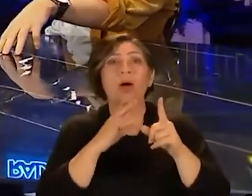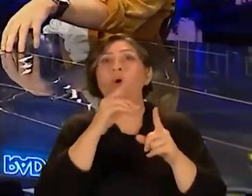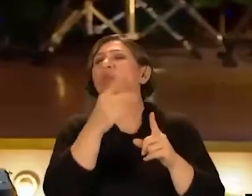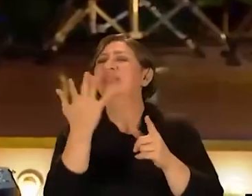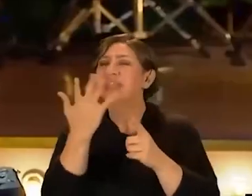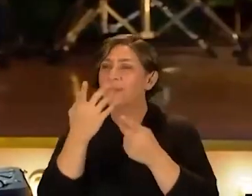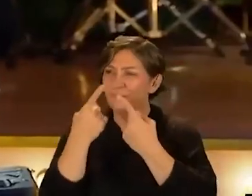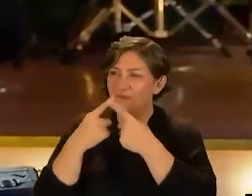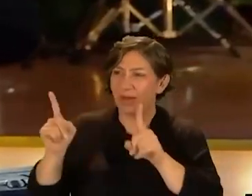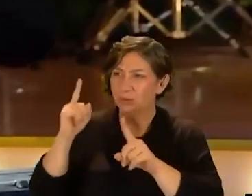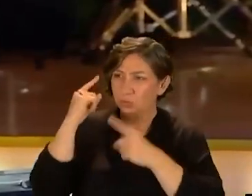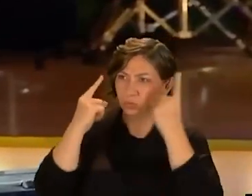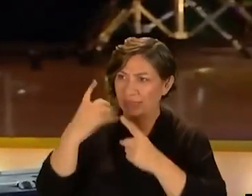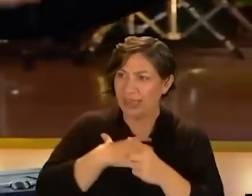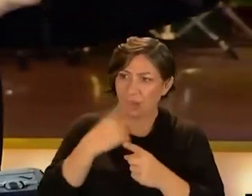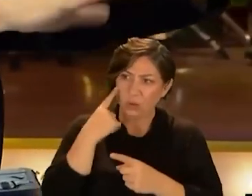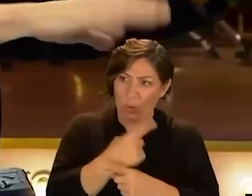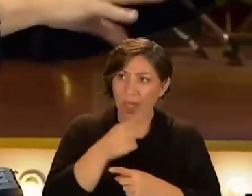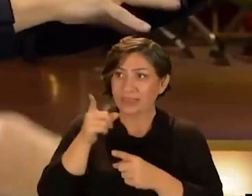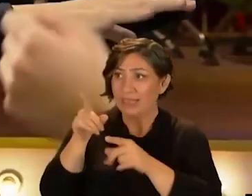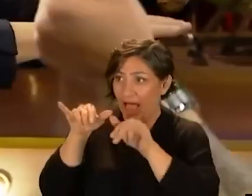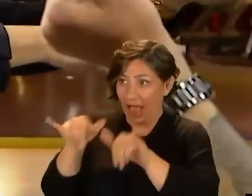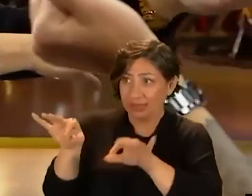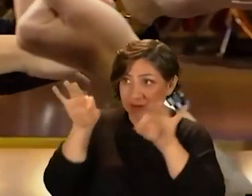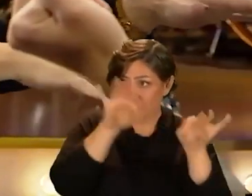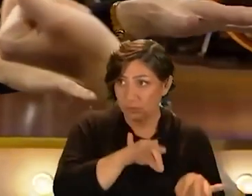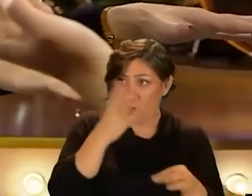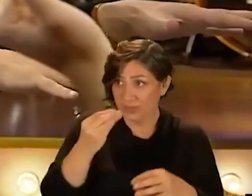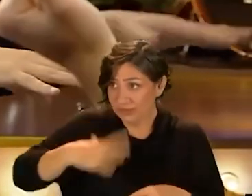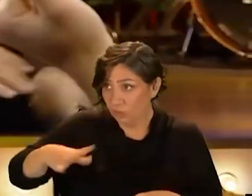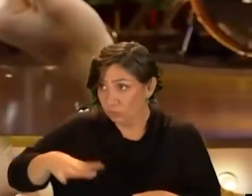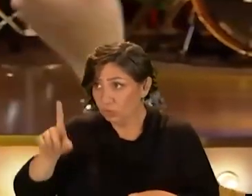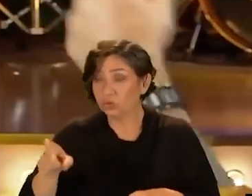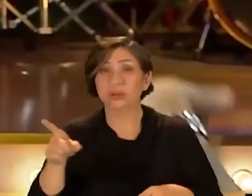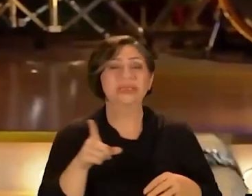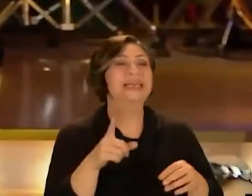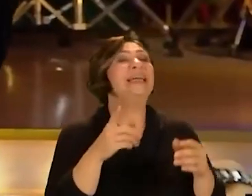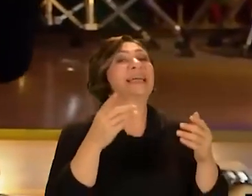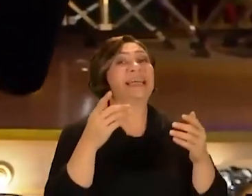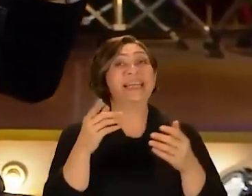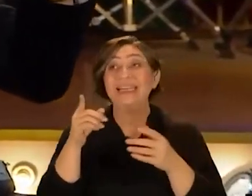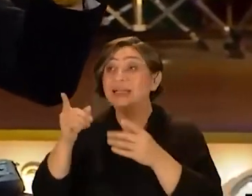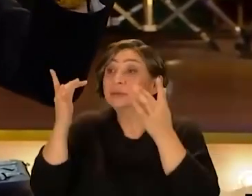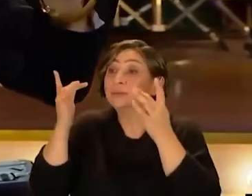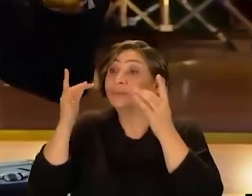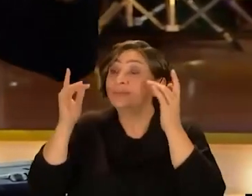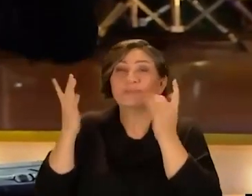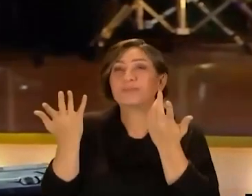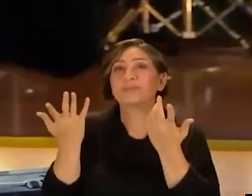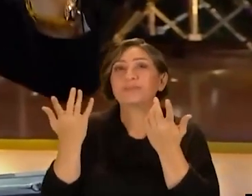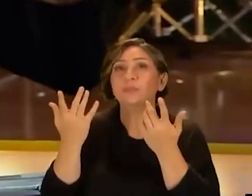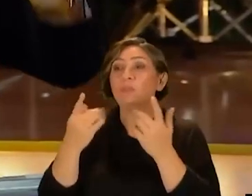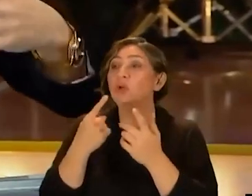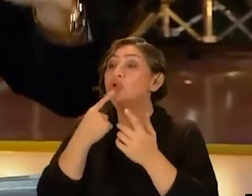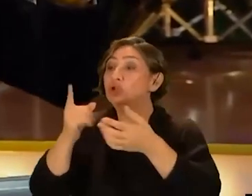başlayan Onlar nasıl Dama entelektüel buluyorsun onları kendine göre Sen de o kadar entelektüel bir yere konumlanmak istiyor musun? Yine Entelektüel tırnak içinde